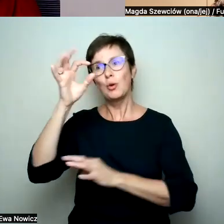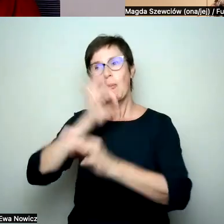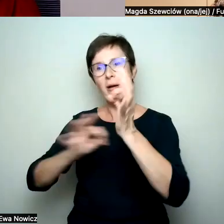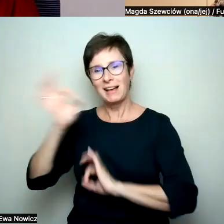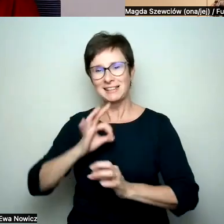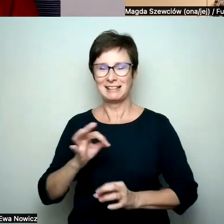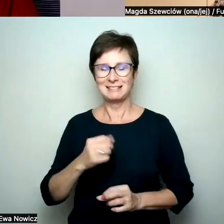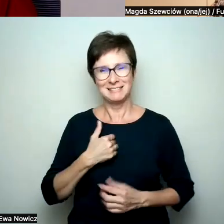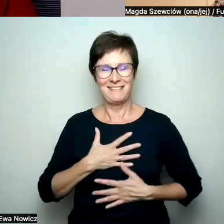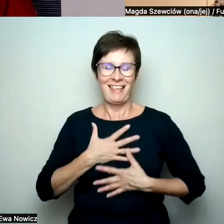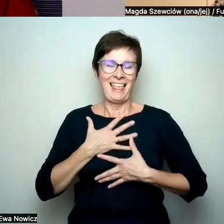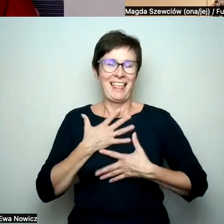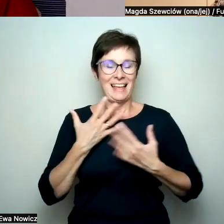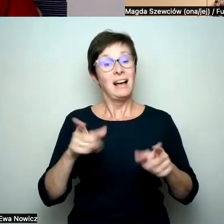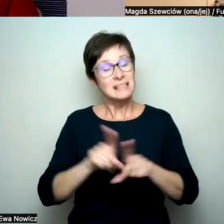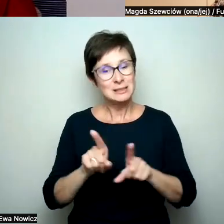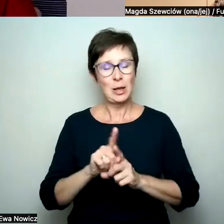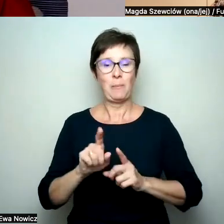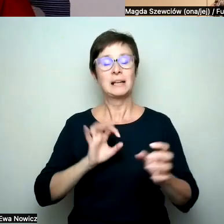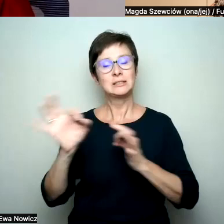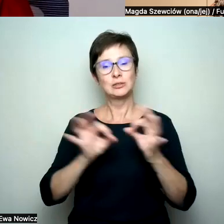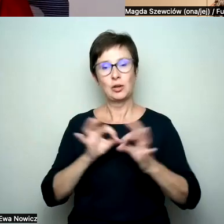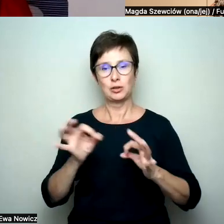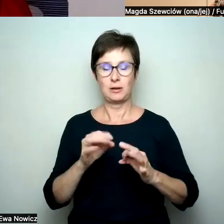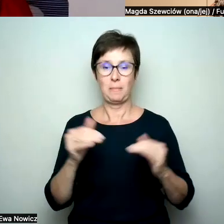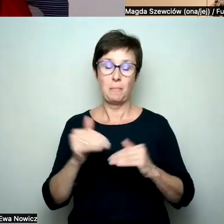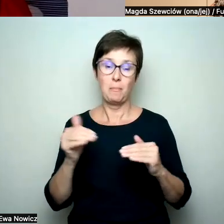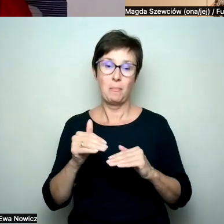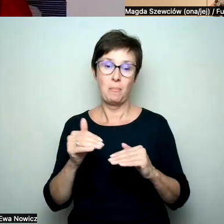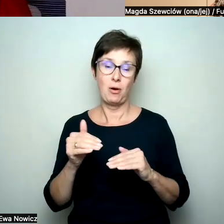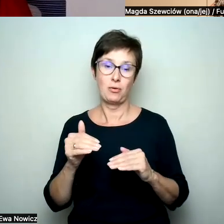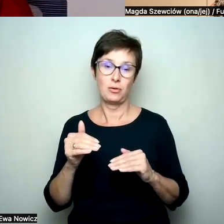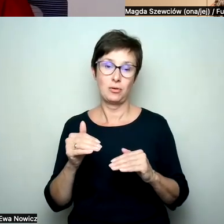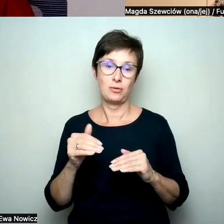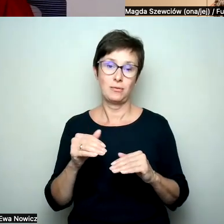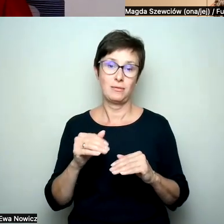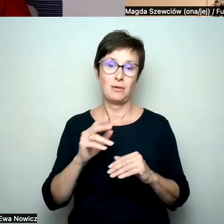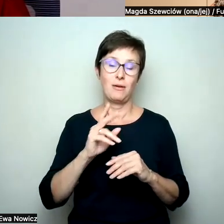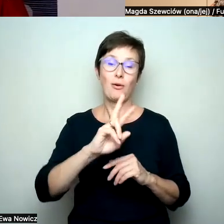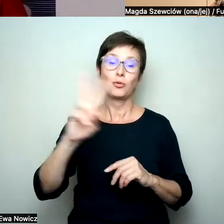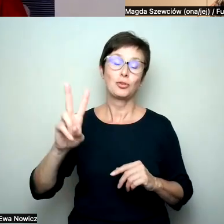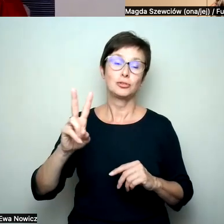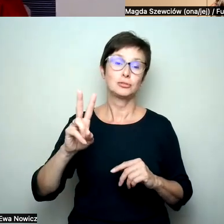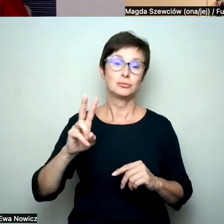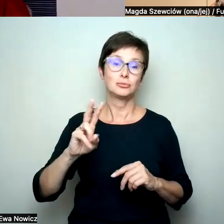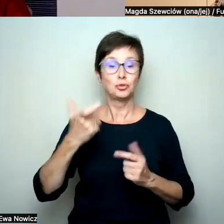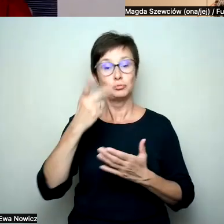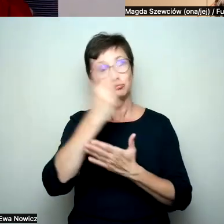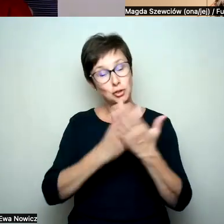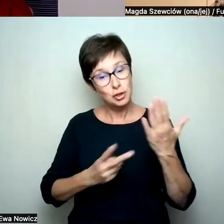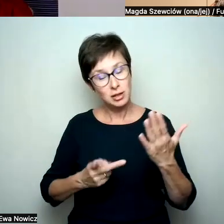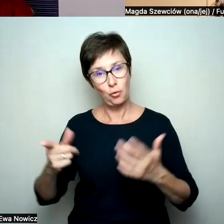ale też właśnie takich historii, kiedy być może komuś po prostu zrobiło się trochę lepiej w świecie, jak coś przeczytał,